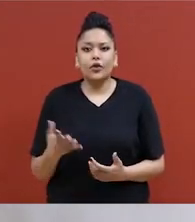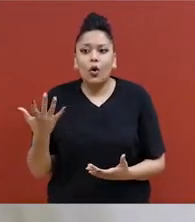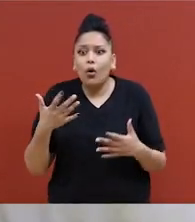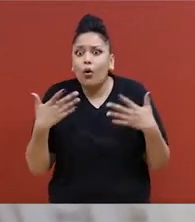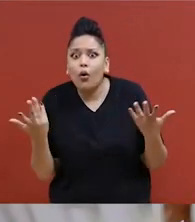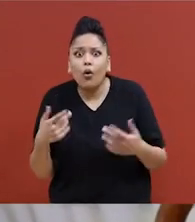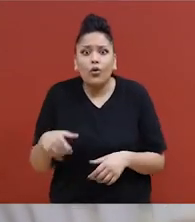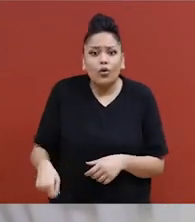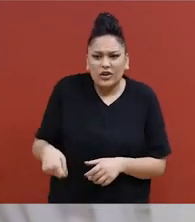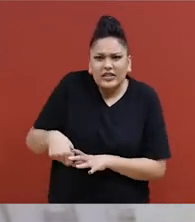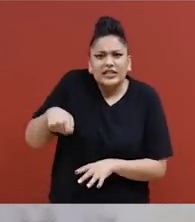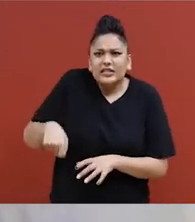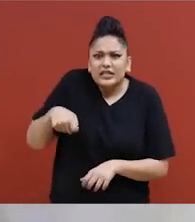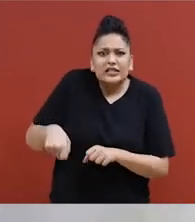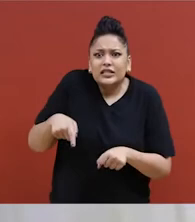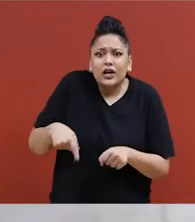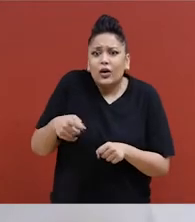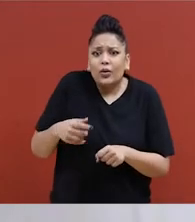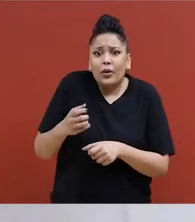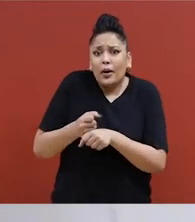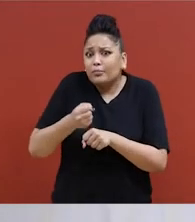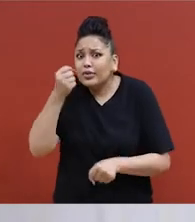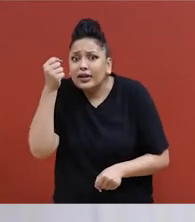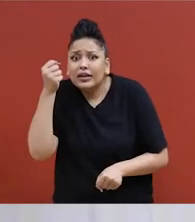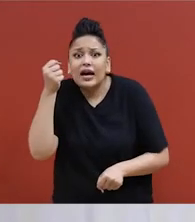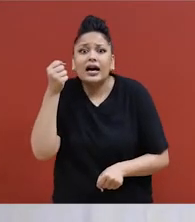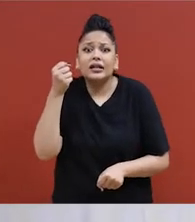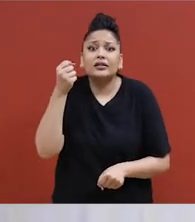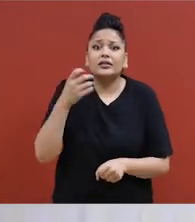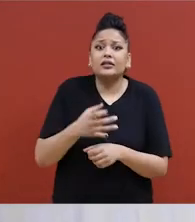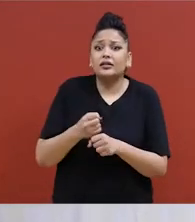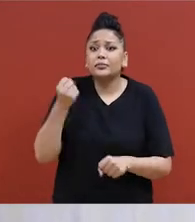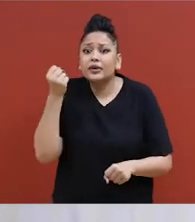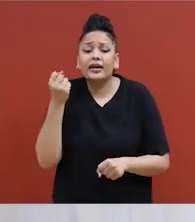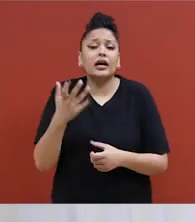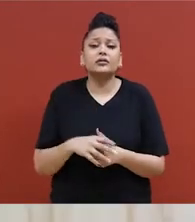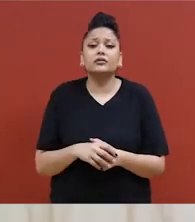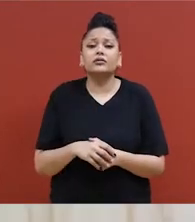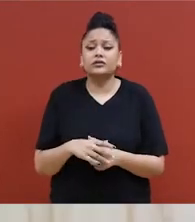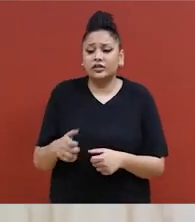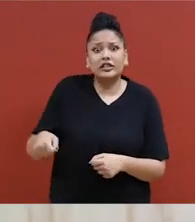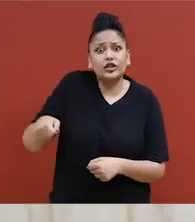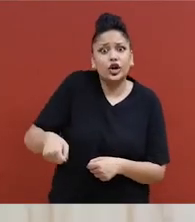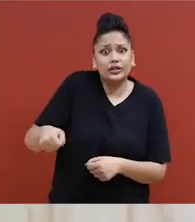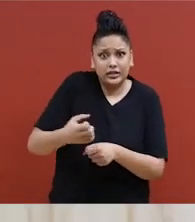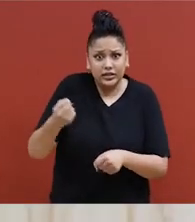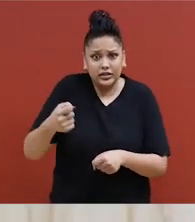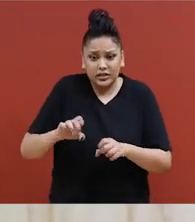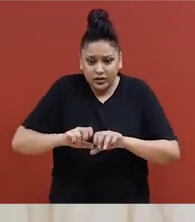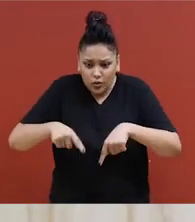Je pourrais utiliser ma canne, mon parapluie ou mon rouleau à pâtisserie